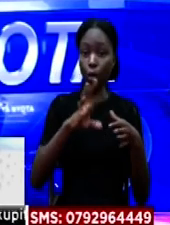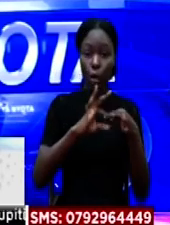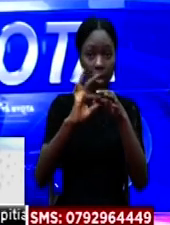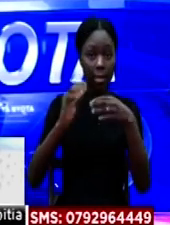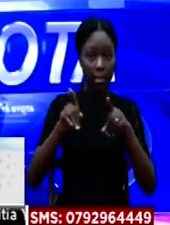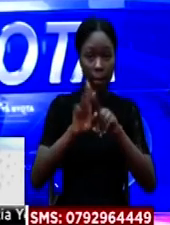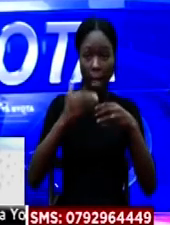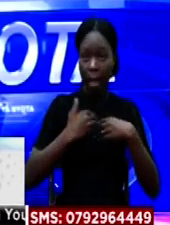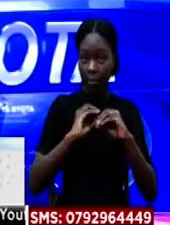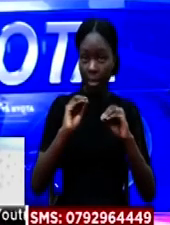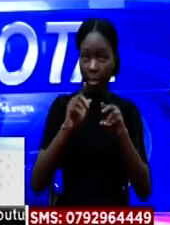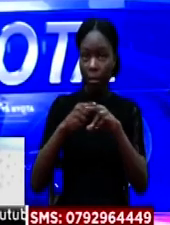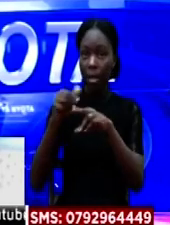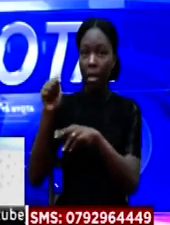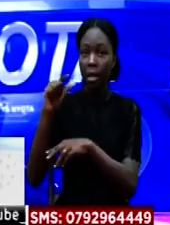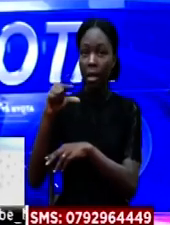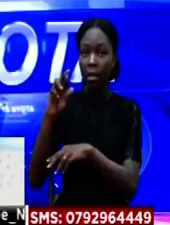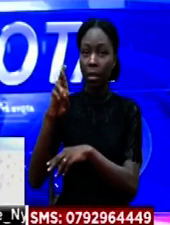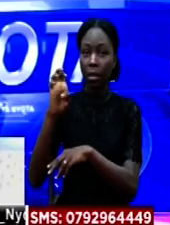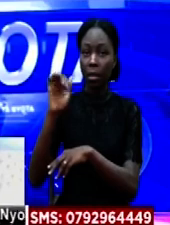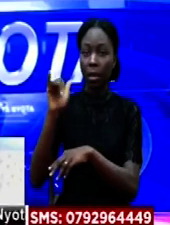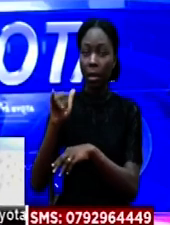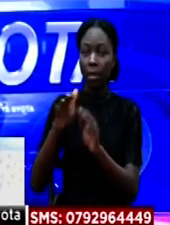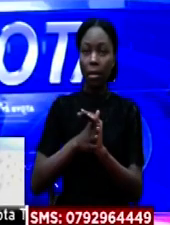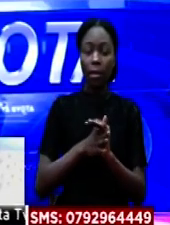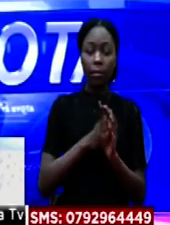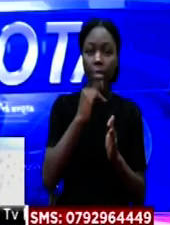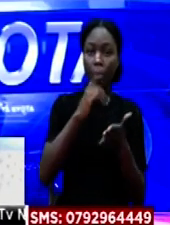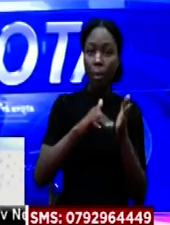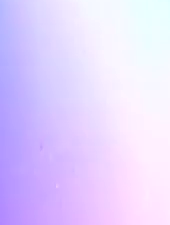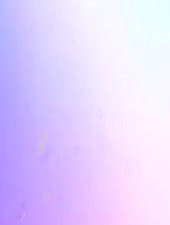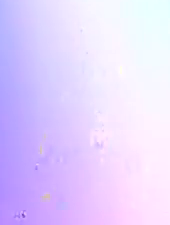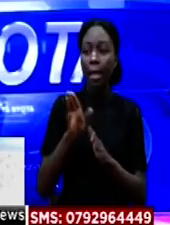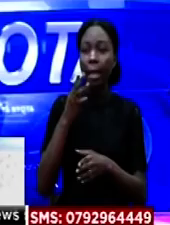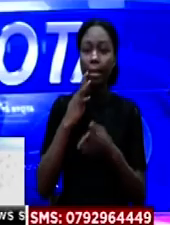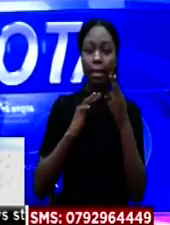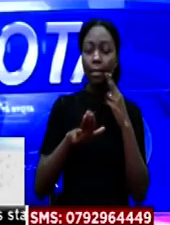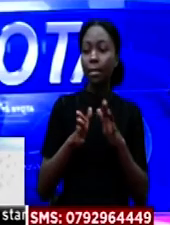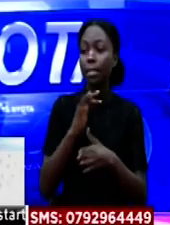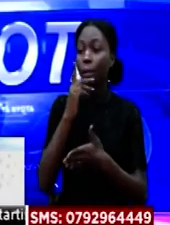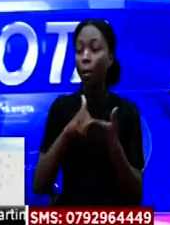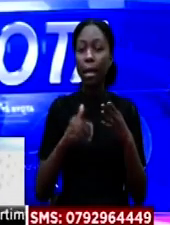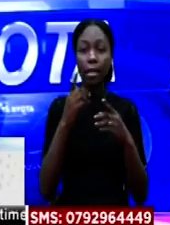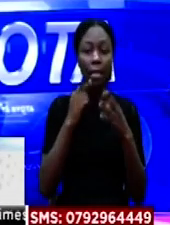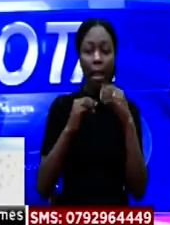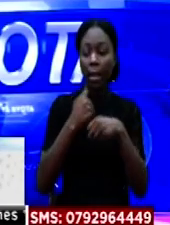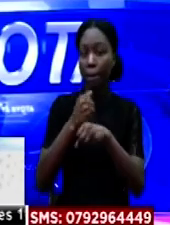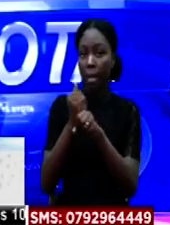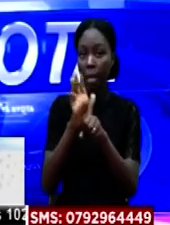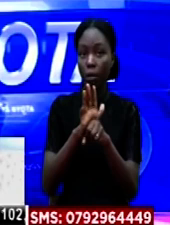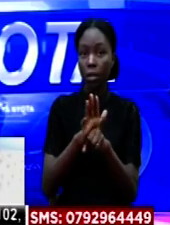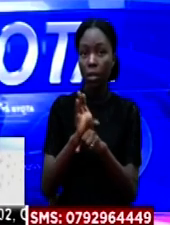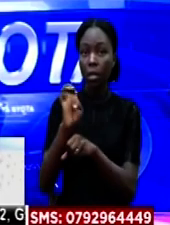moja Kisha pana Agree kutoka Kakamege County ni kwa sababu ya tama Anasema kwa mba tama imechochia pa kubwa sana